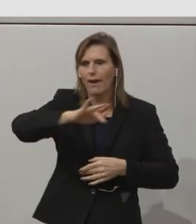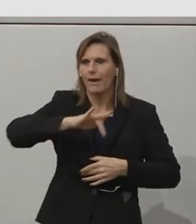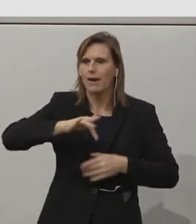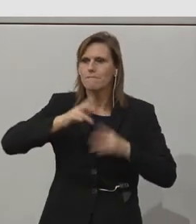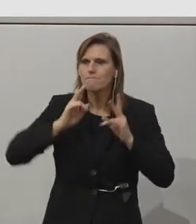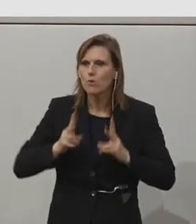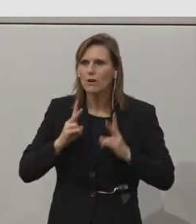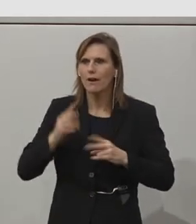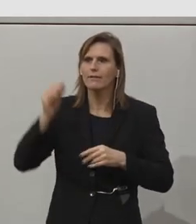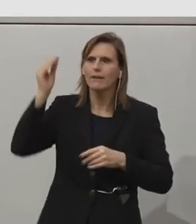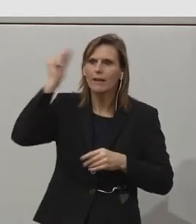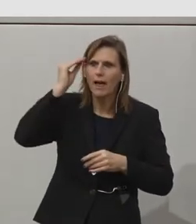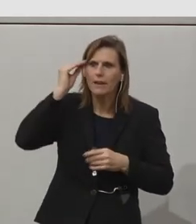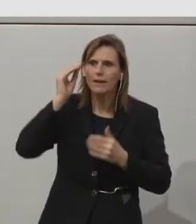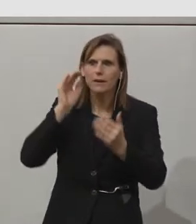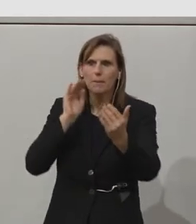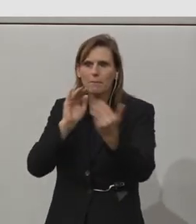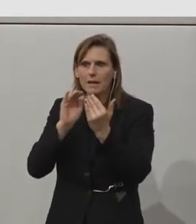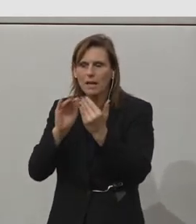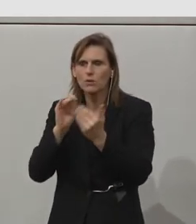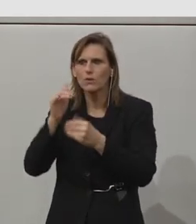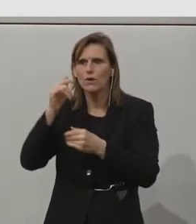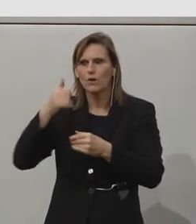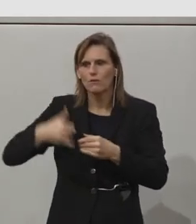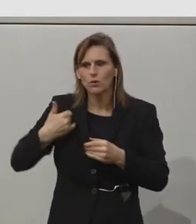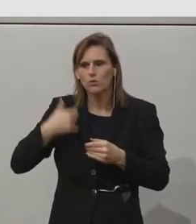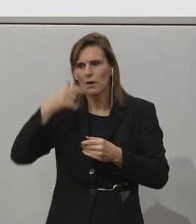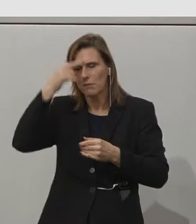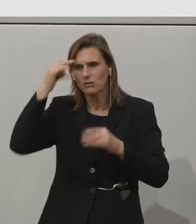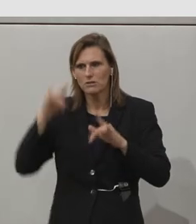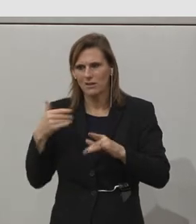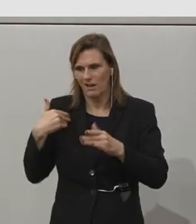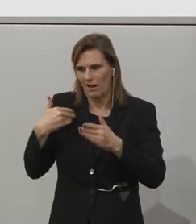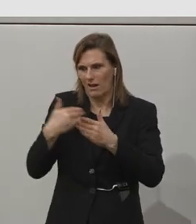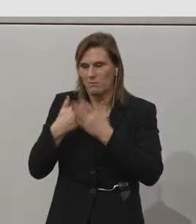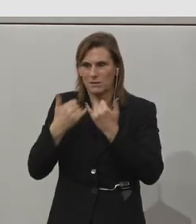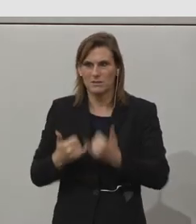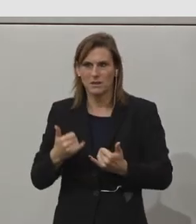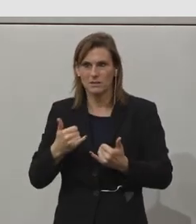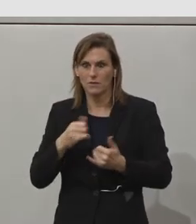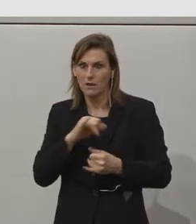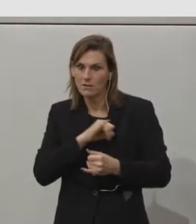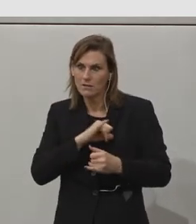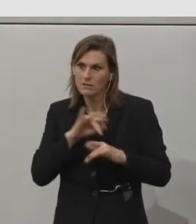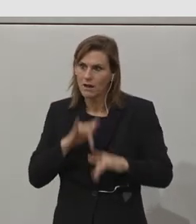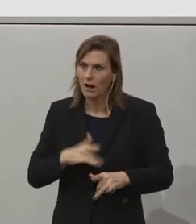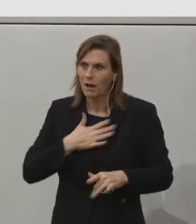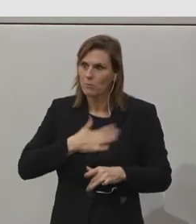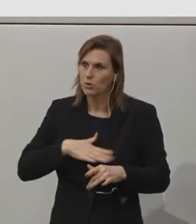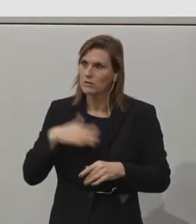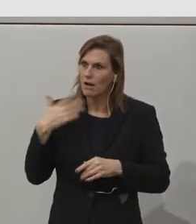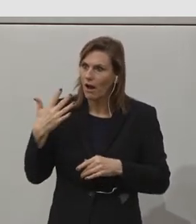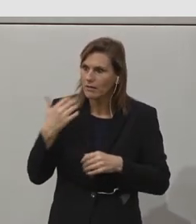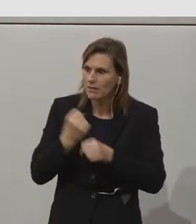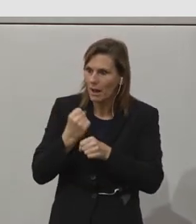von chancenbenachteiligten Jugendlichen, die sich auf der einen Seite für das Handwerk interessieren und begeistern möchten, schaffen